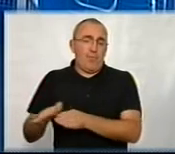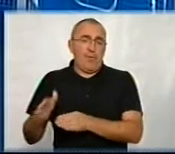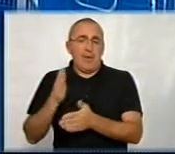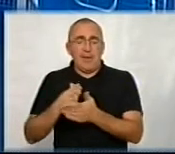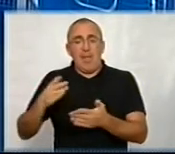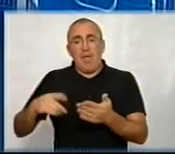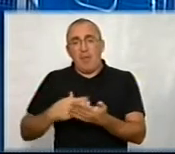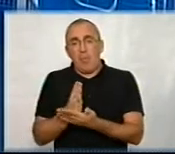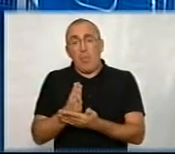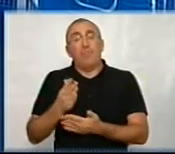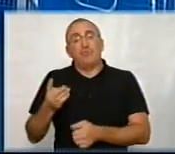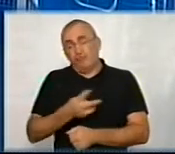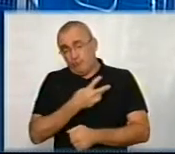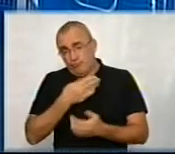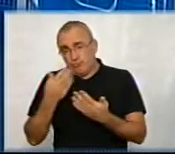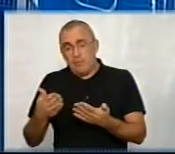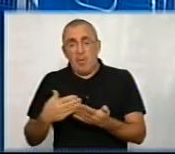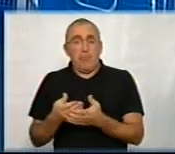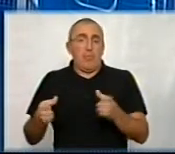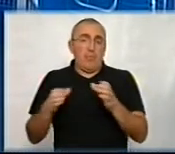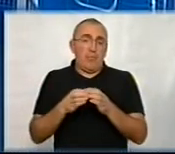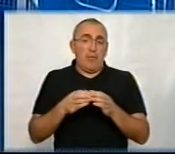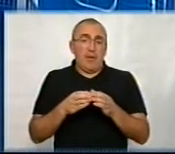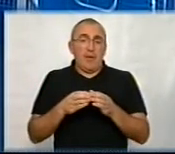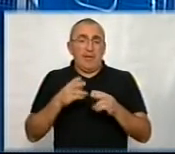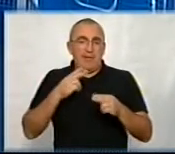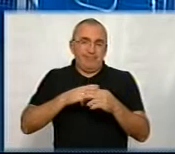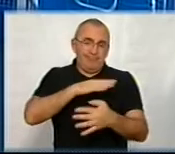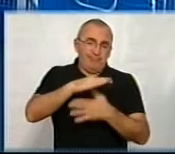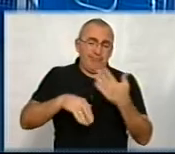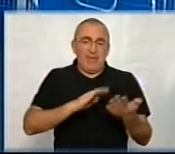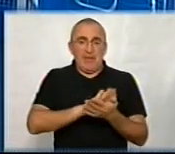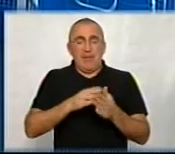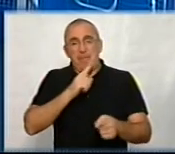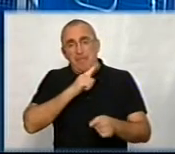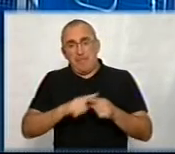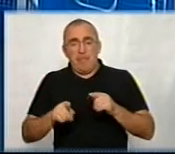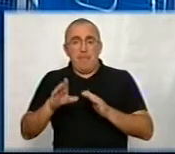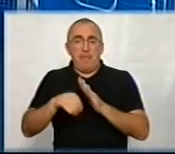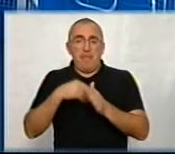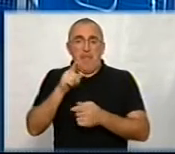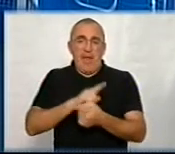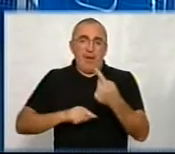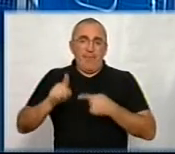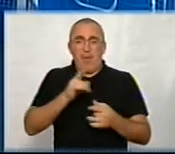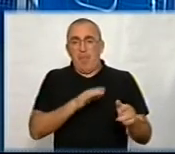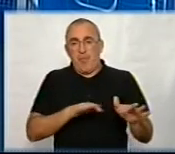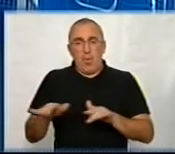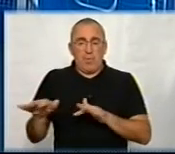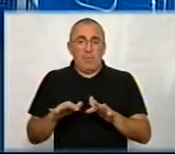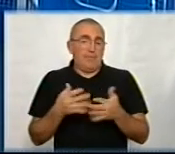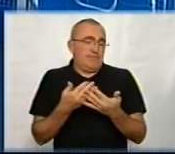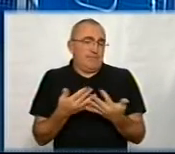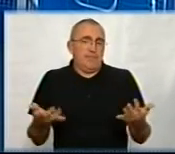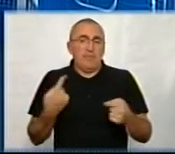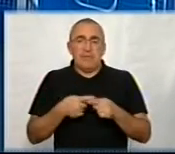Є поліцили, які зацікавлені. Є поліцили, які зацікавлені дестабілізувати ситуації для прискорення перевиборчого процесу. І тому подібне. Тому